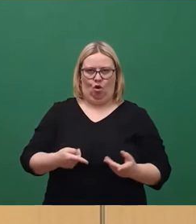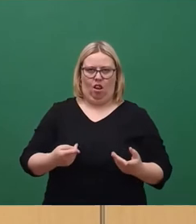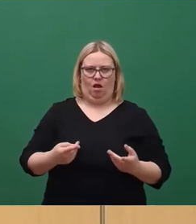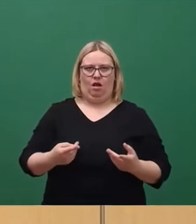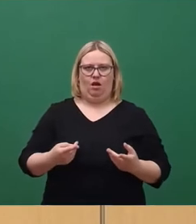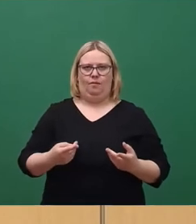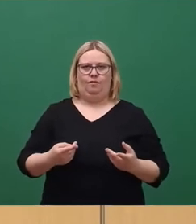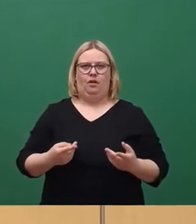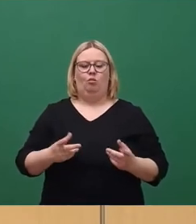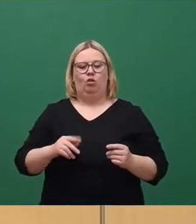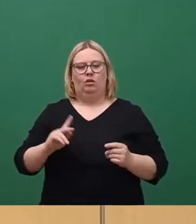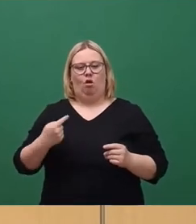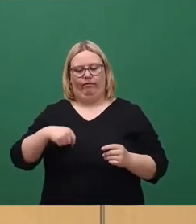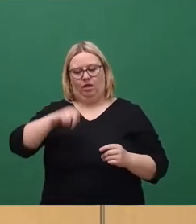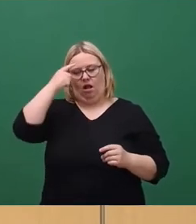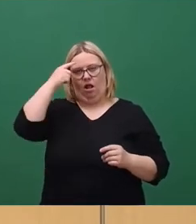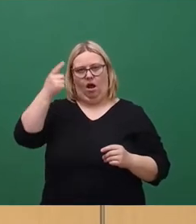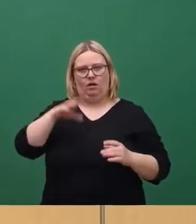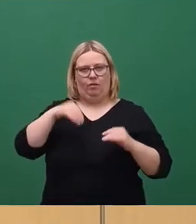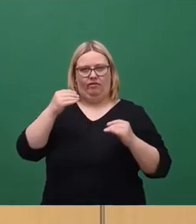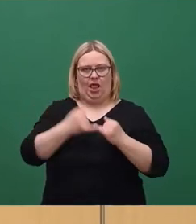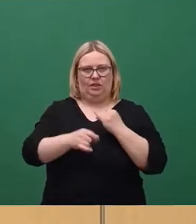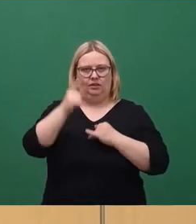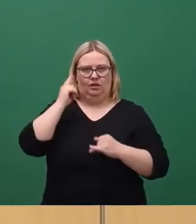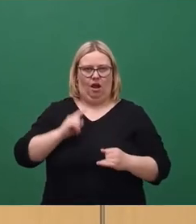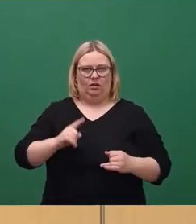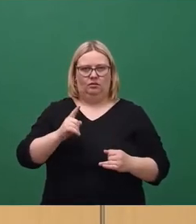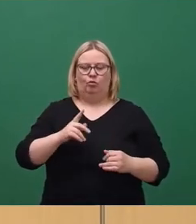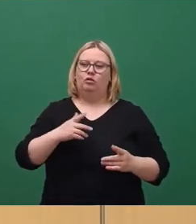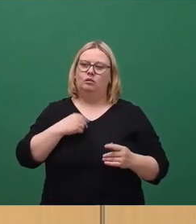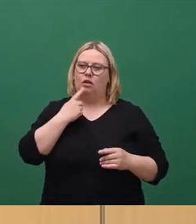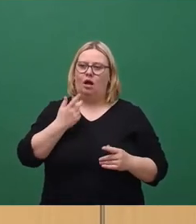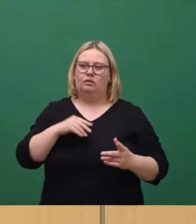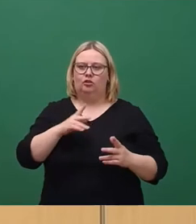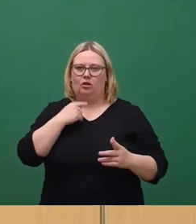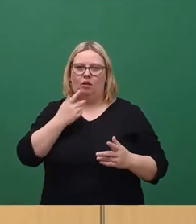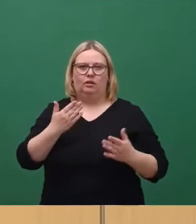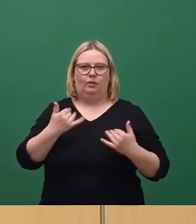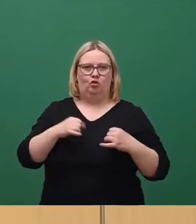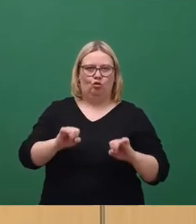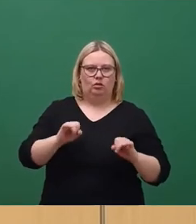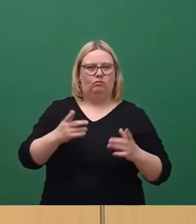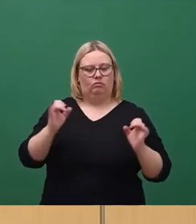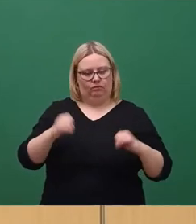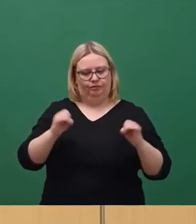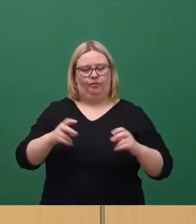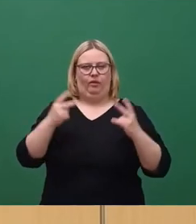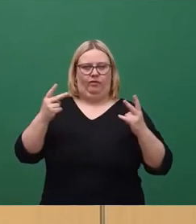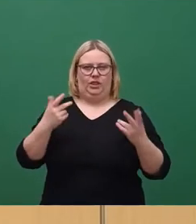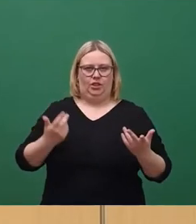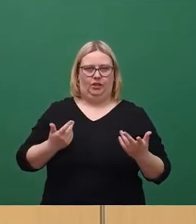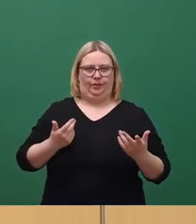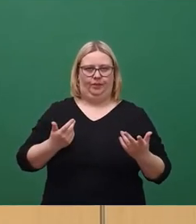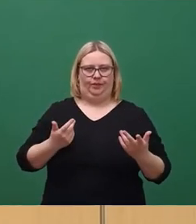haben wir doch als Rat zu Beginn des letzten Jahres nicht aus DAFKE dem Klimaschutz oberste Priorität eingeräumt.